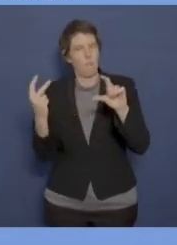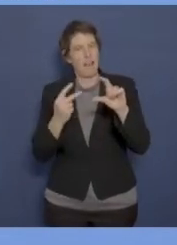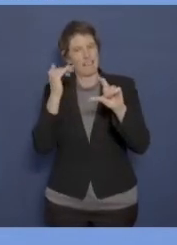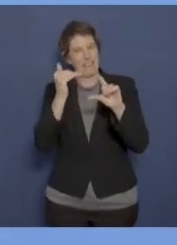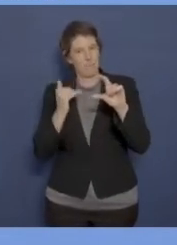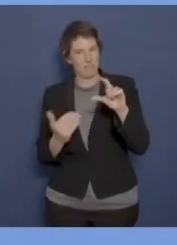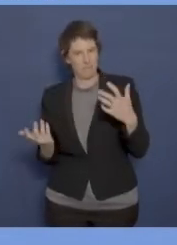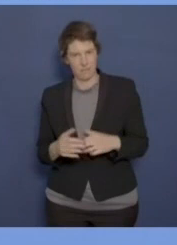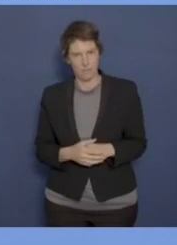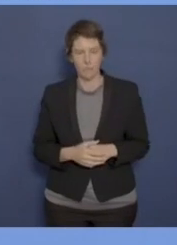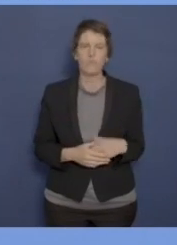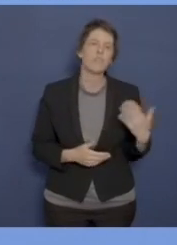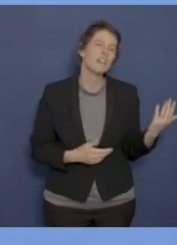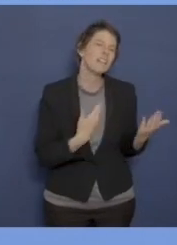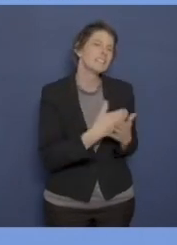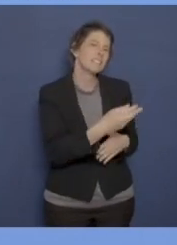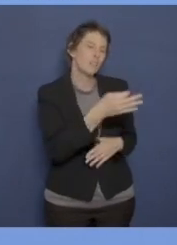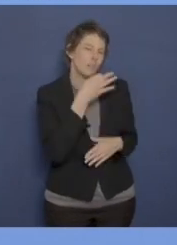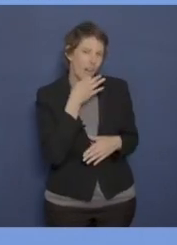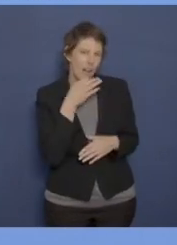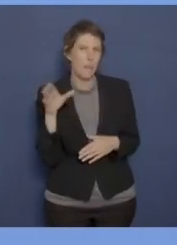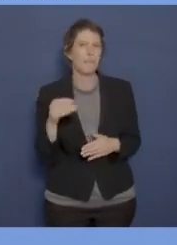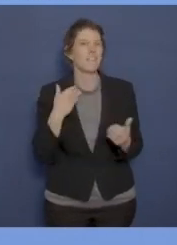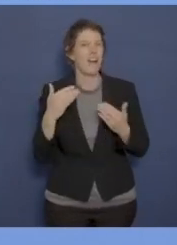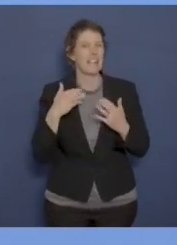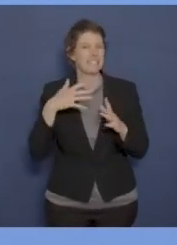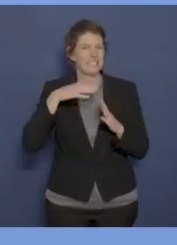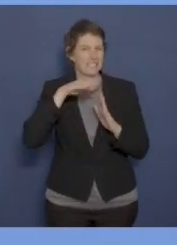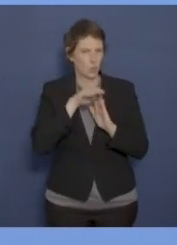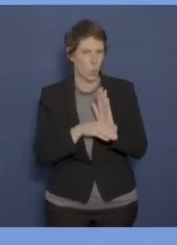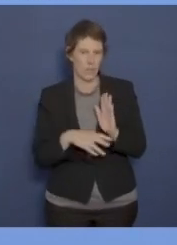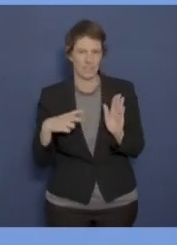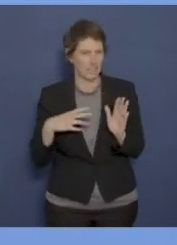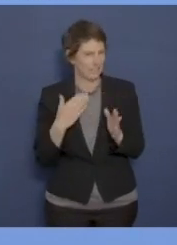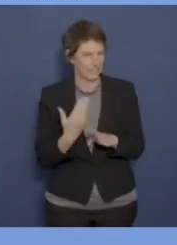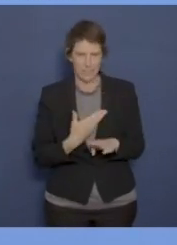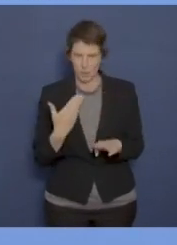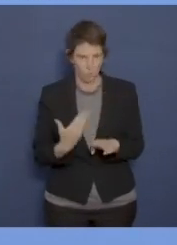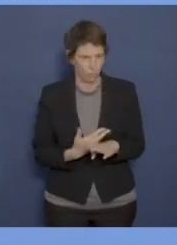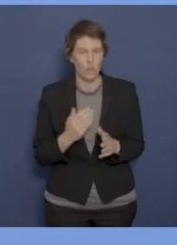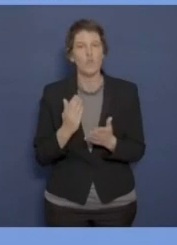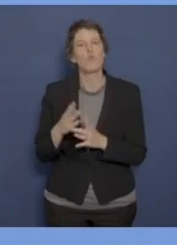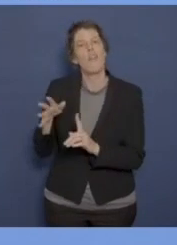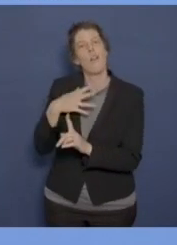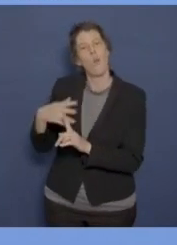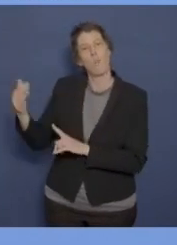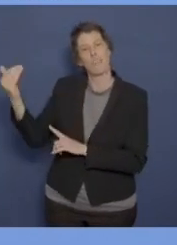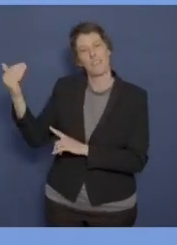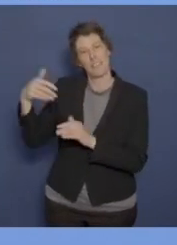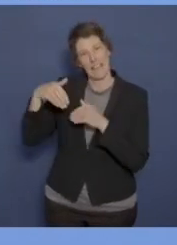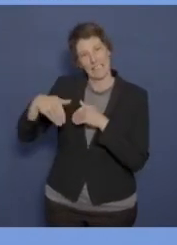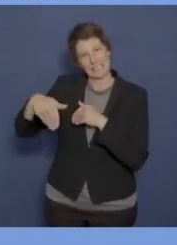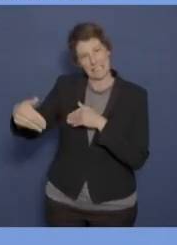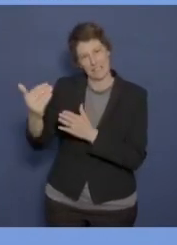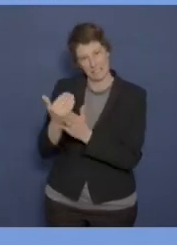Das ist eine Frage, die jetzt mit dem Verhaltenskodex nichts zu tun hat, sondern die jetzt schon bei dem Lobbyregistergesetz diskutiert